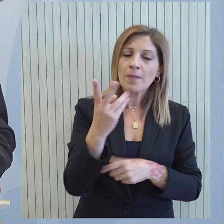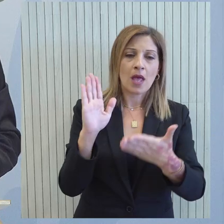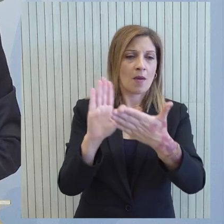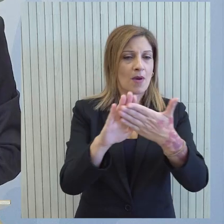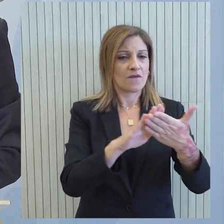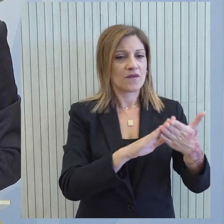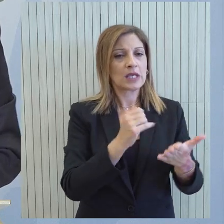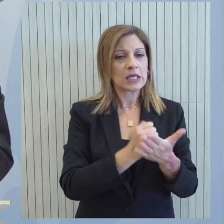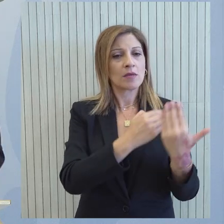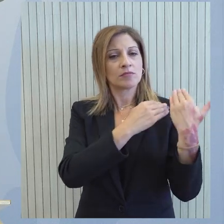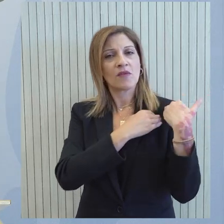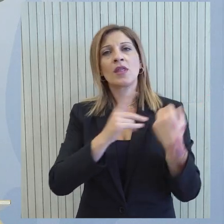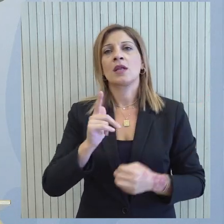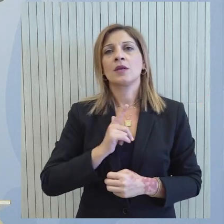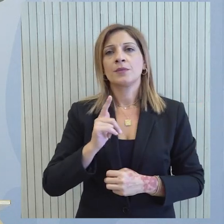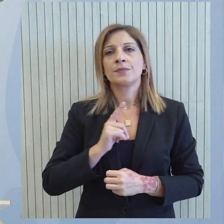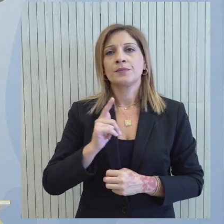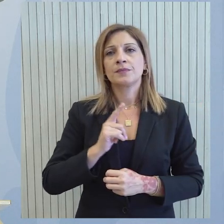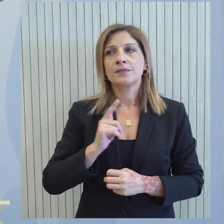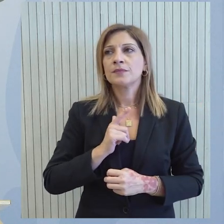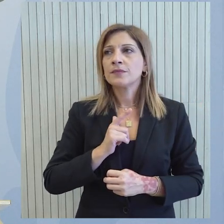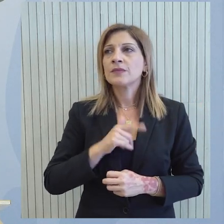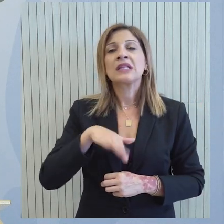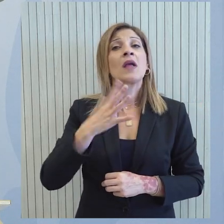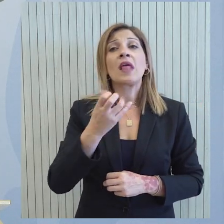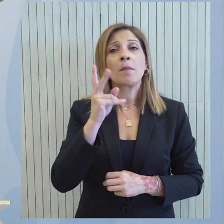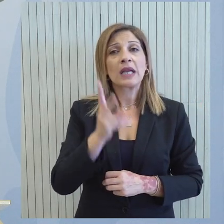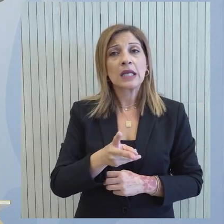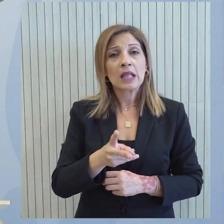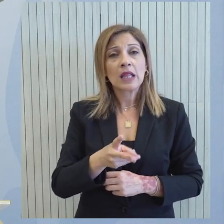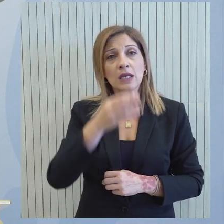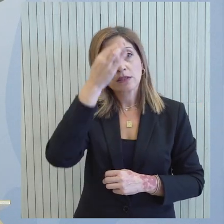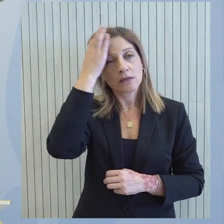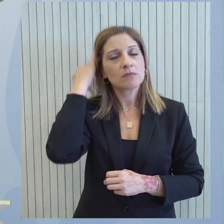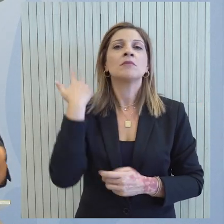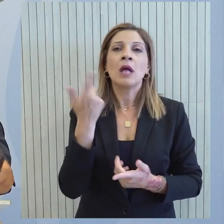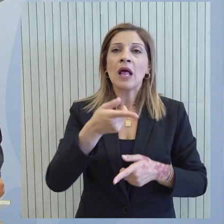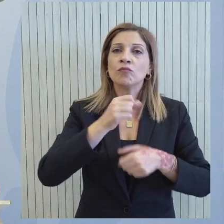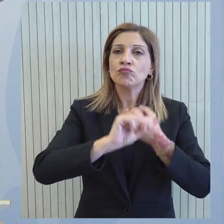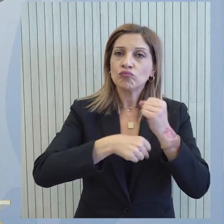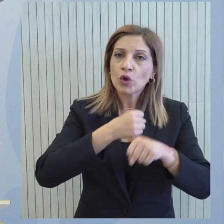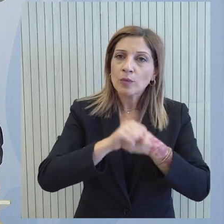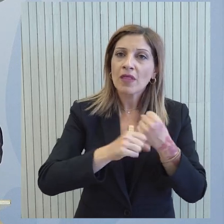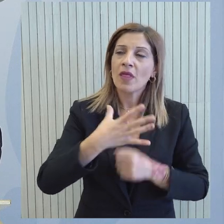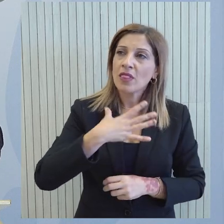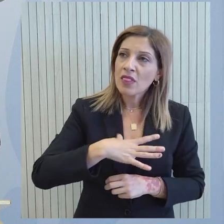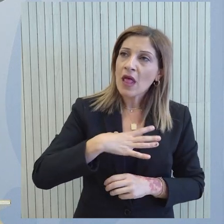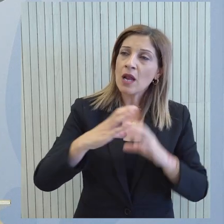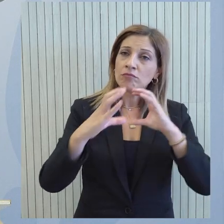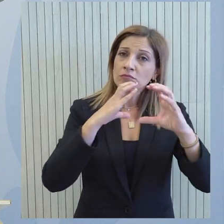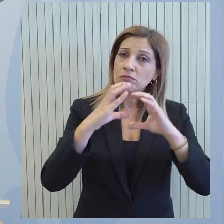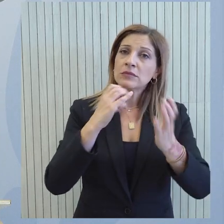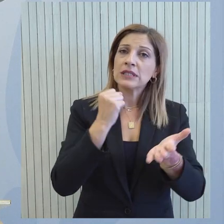βρίσκεται σε επαφή αλλά και αναλαμβάνει τις απαράδειες ενέργειες δεν θεωρούμε ότι υπάρχει αυτός ο κίνδυνος βεβαίως διαρκώς όμως είναι μια προσπάθεια στην οποία θέλουμε